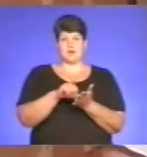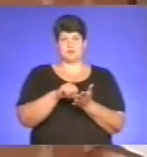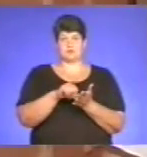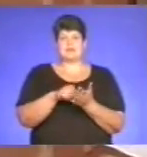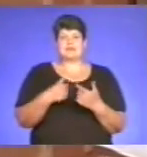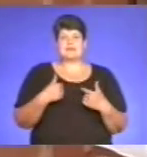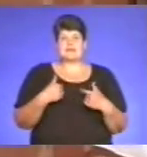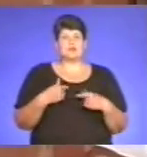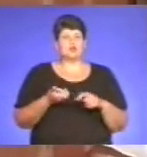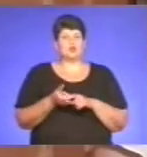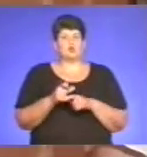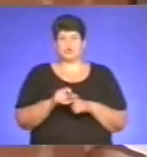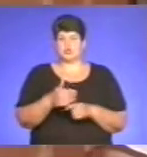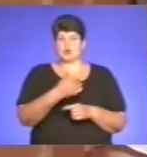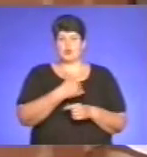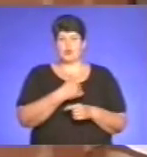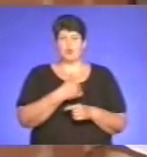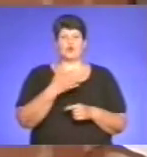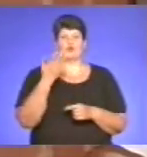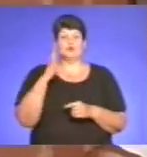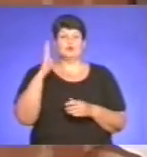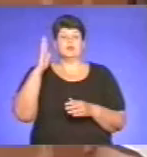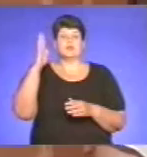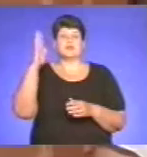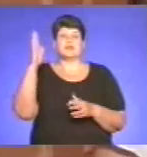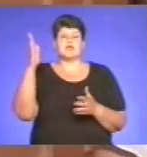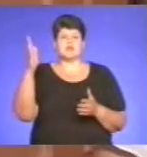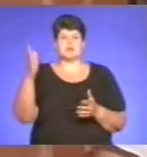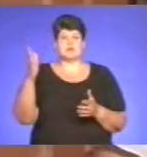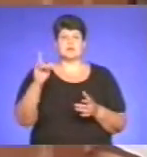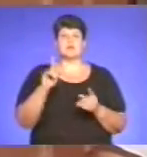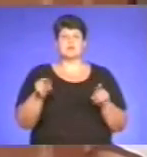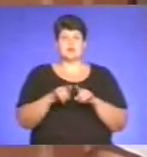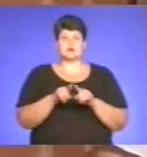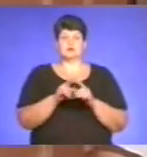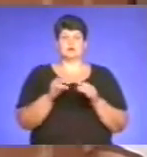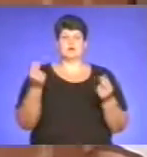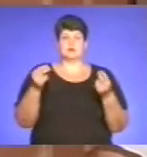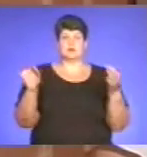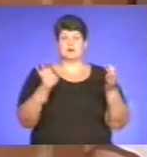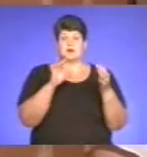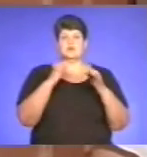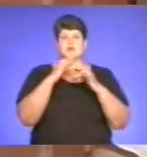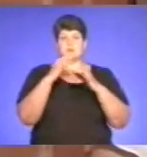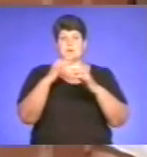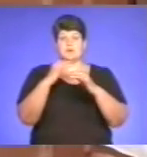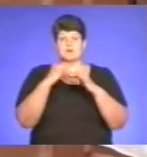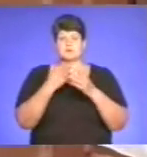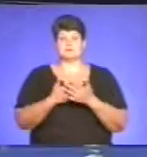Я теж хочу коли-небудь на чомусь грати, на супівці.